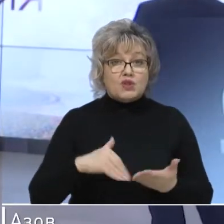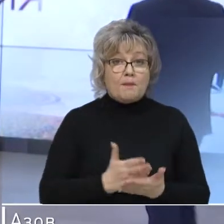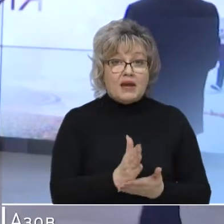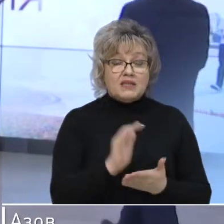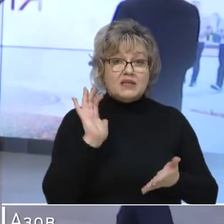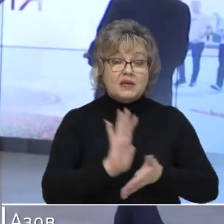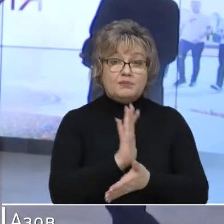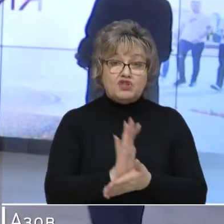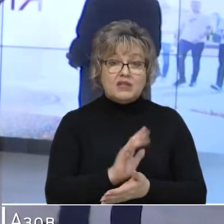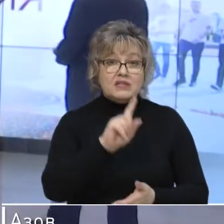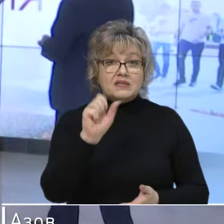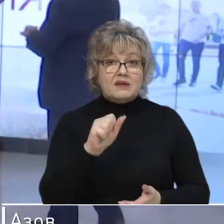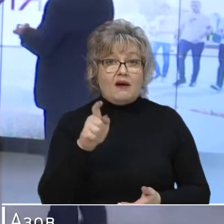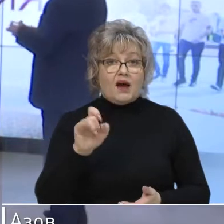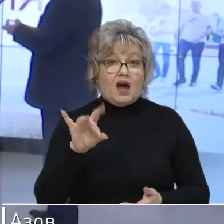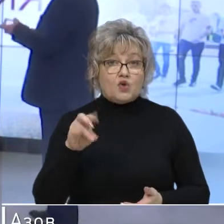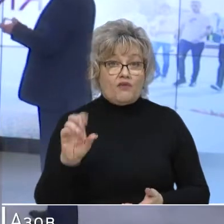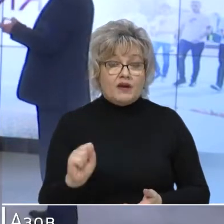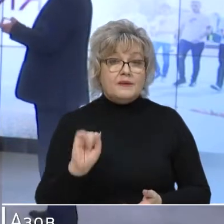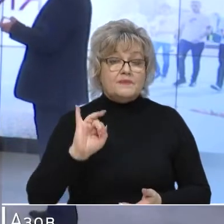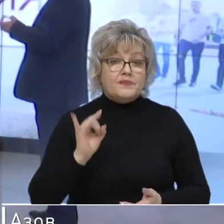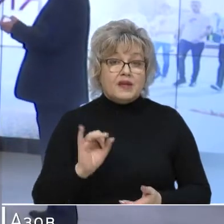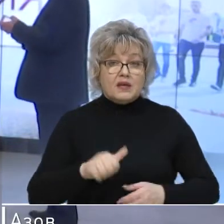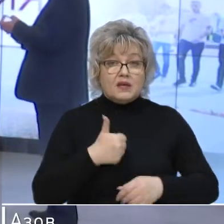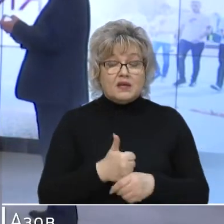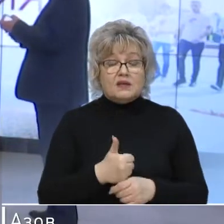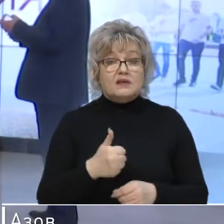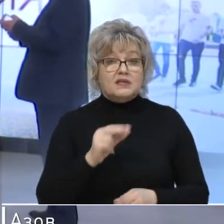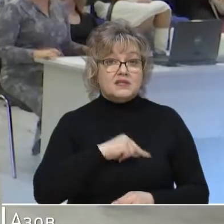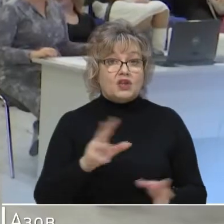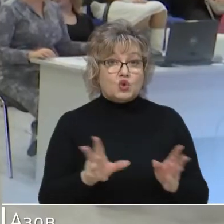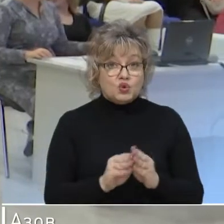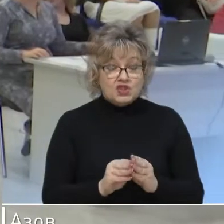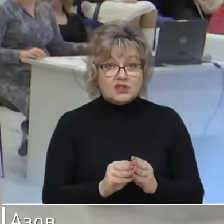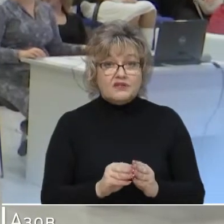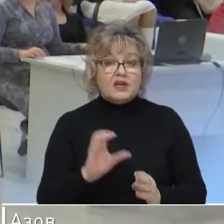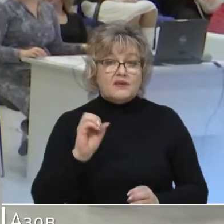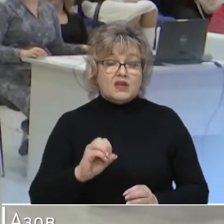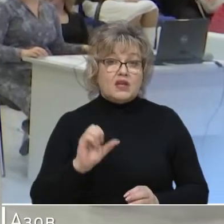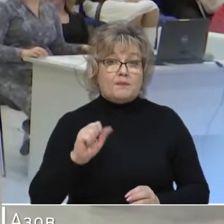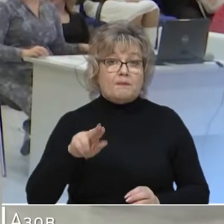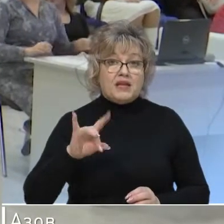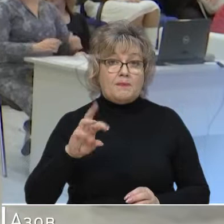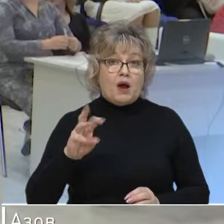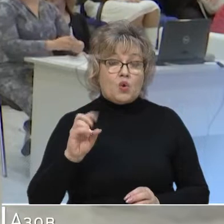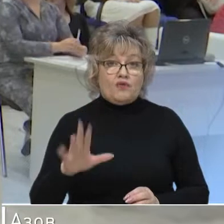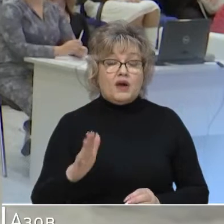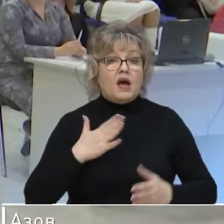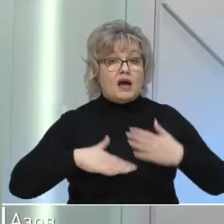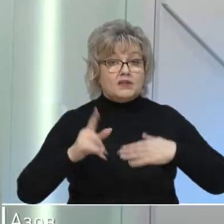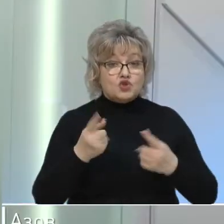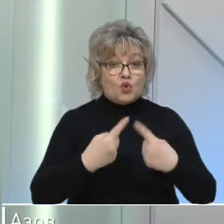политики и печати Мария Владимировна Захарова, и глава Россотрудничества Евгений Александрович Примаков. Отрадно, что